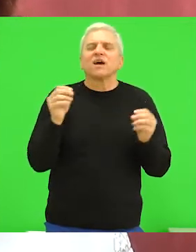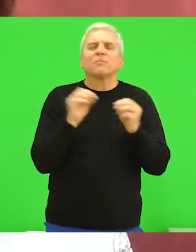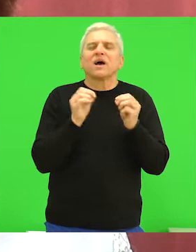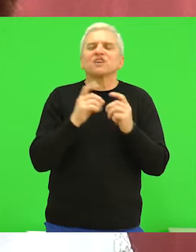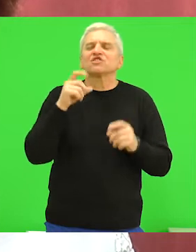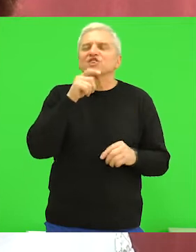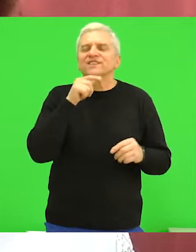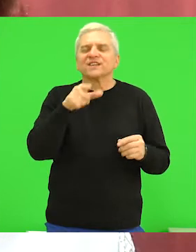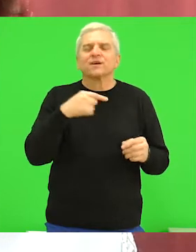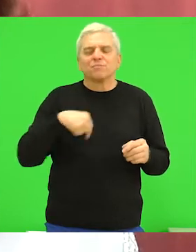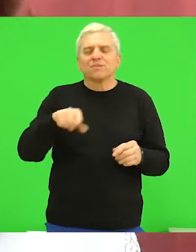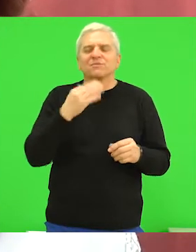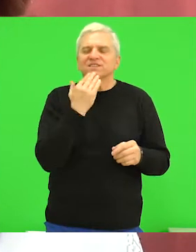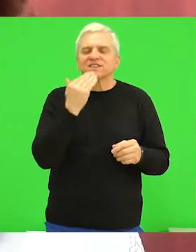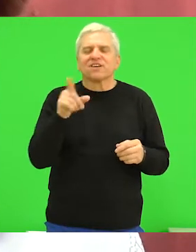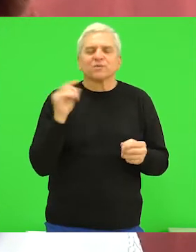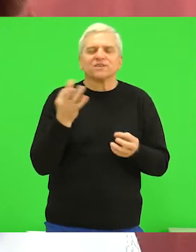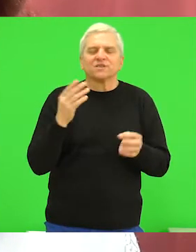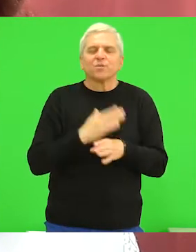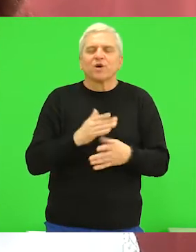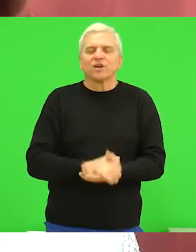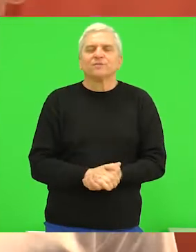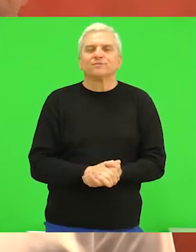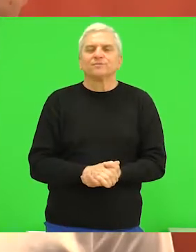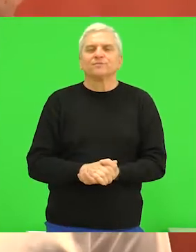Balaš Česak. Mi im se zahvaljujemo na tome.